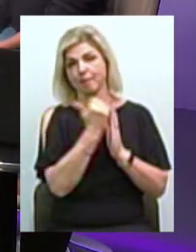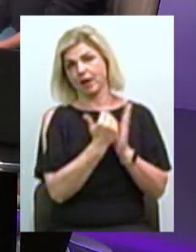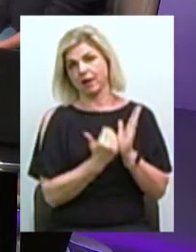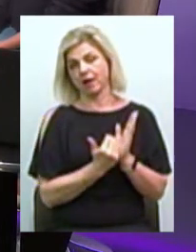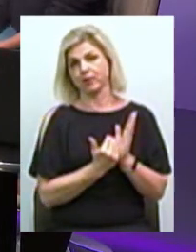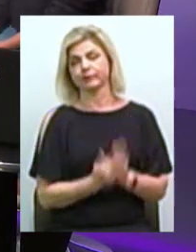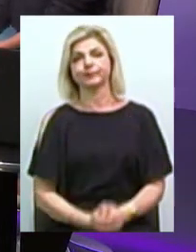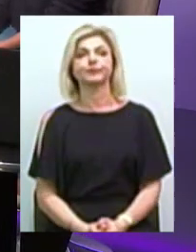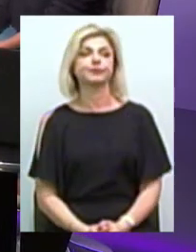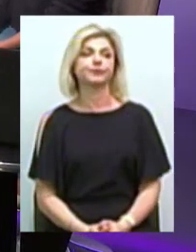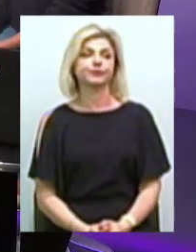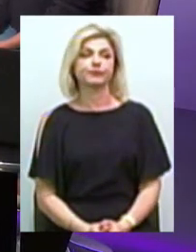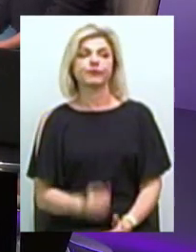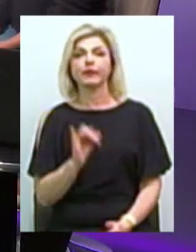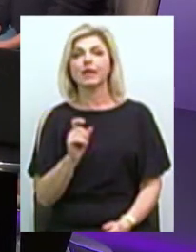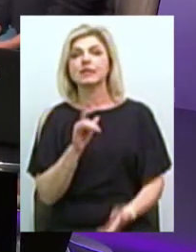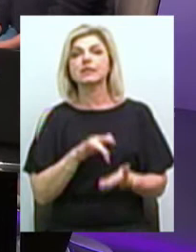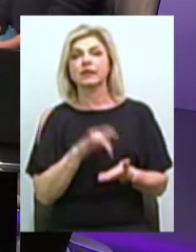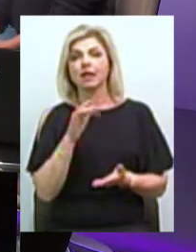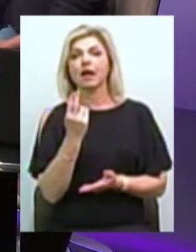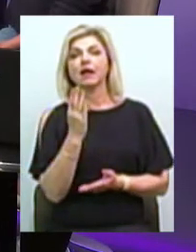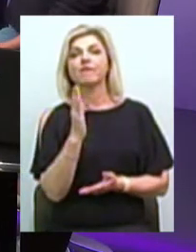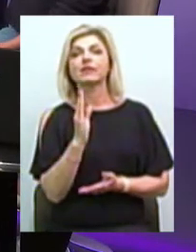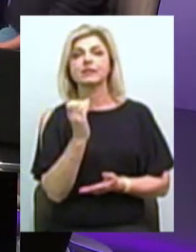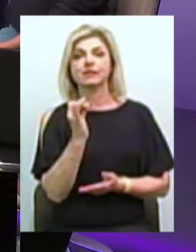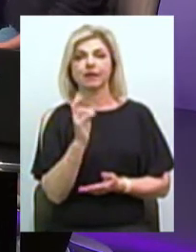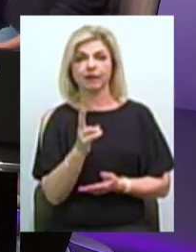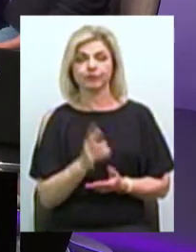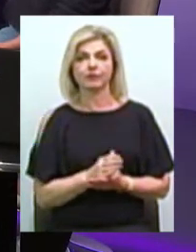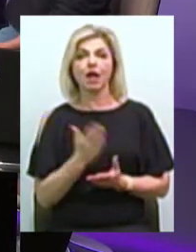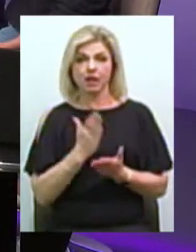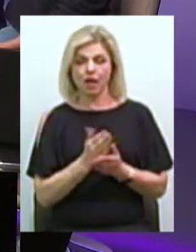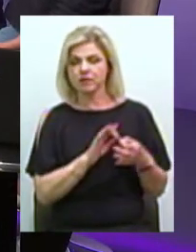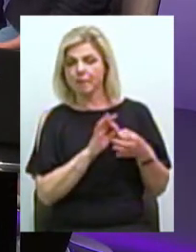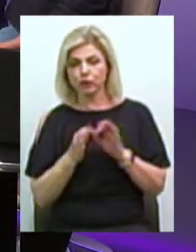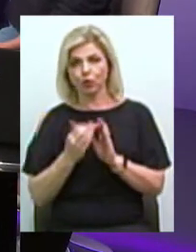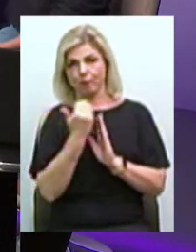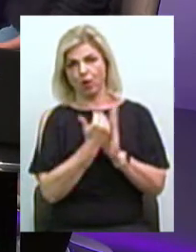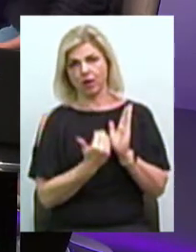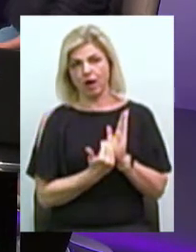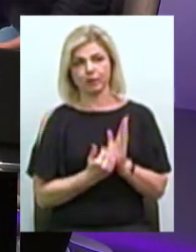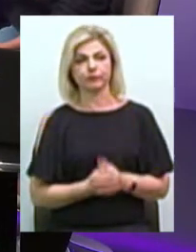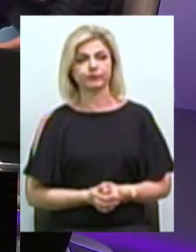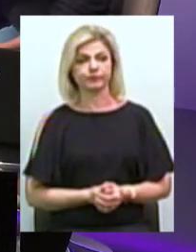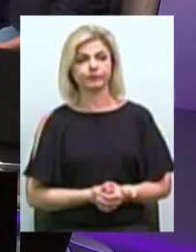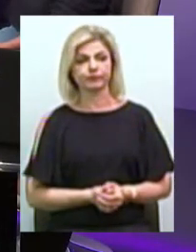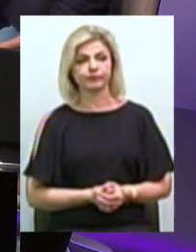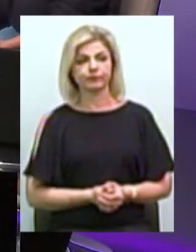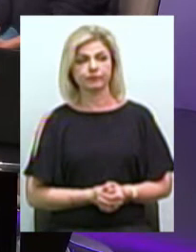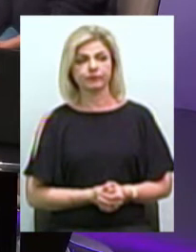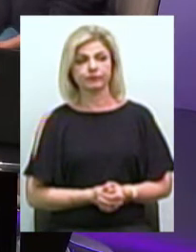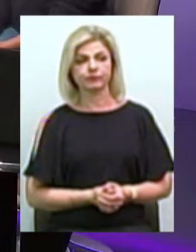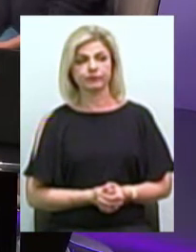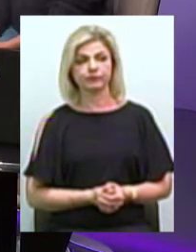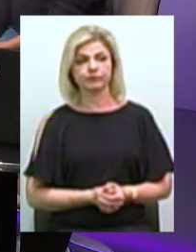центрального сайту ЦИКа, у мене є більш розширена програма Я вас розуміла, ми аналізуємо програму з сайту ЦВК Петяна, бо